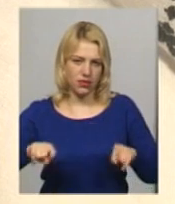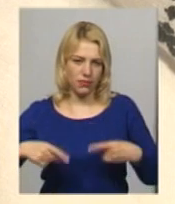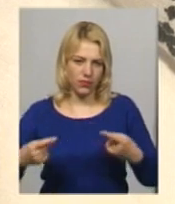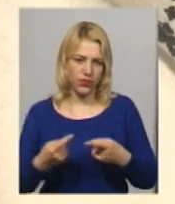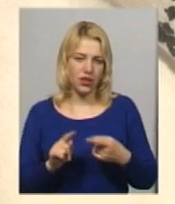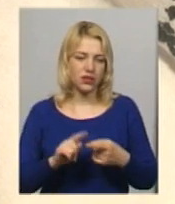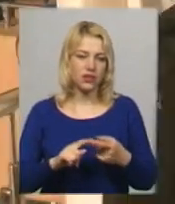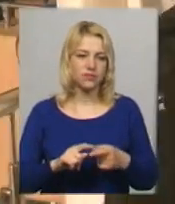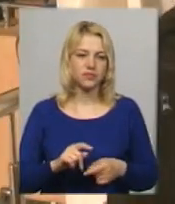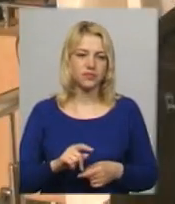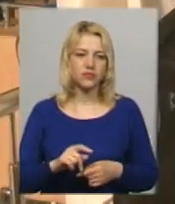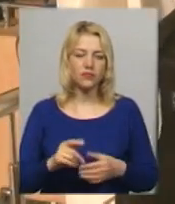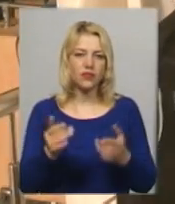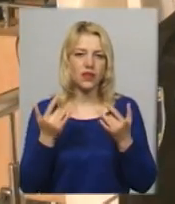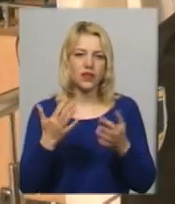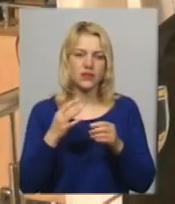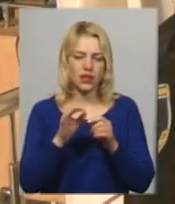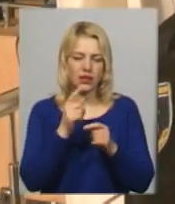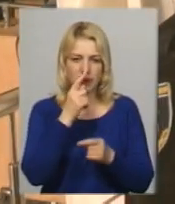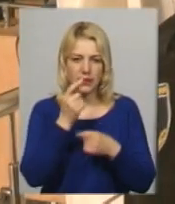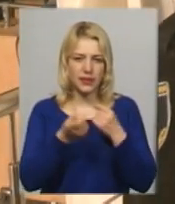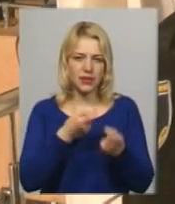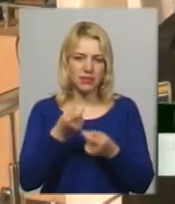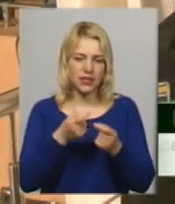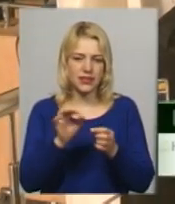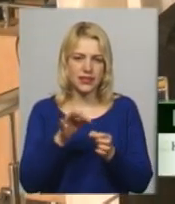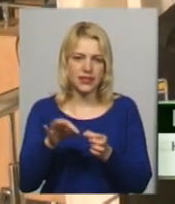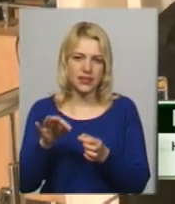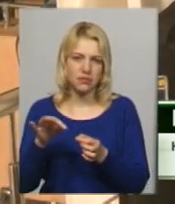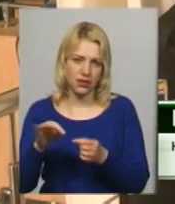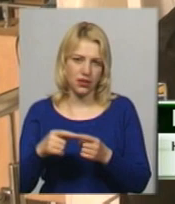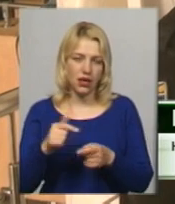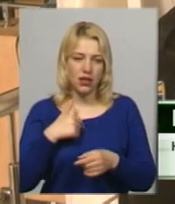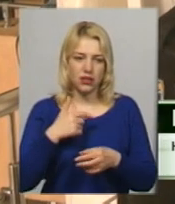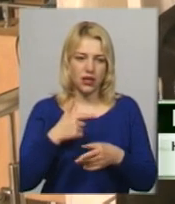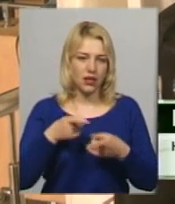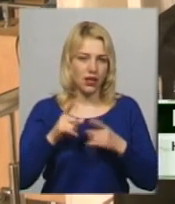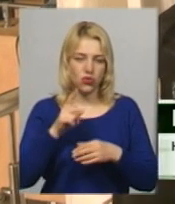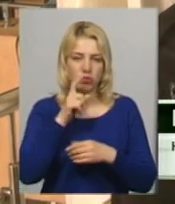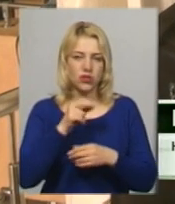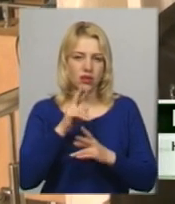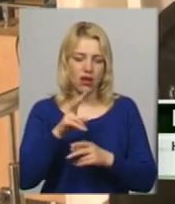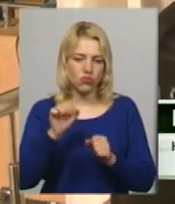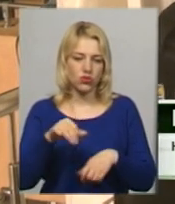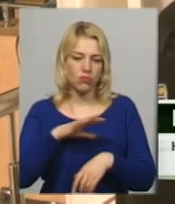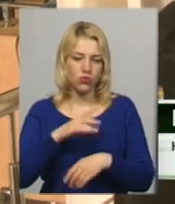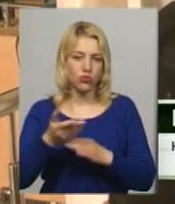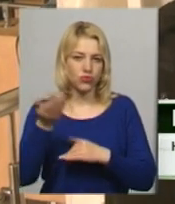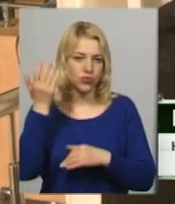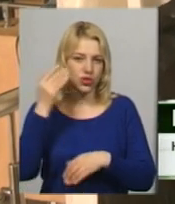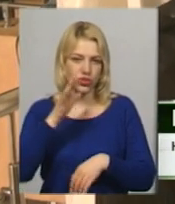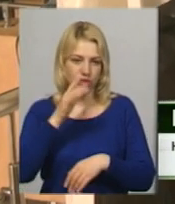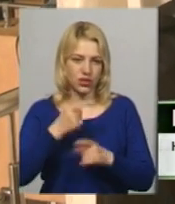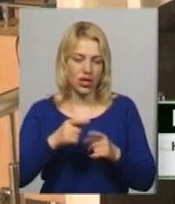припиняє дивуватися. Наскільки дрібнесенькі стіпки, я навіть реально не розумію, як можна було у ті часи, тому що